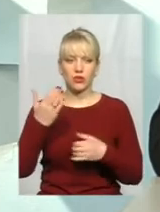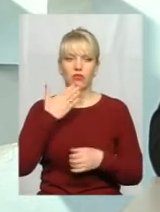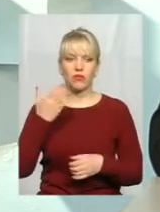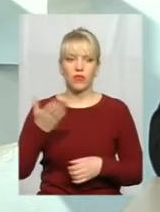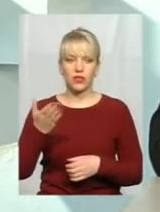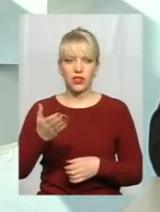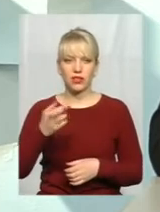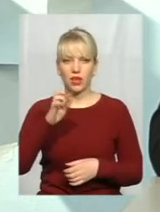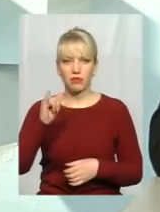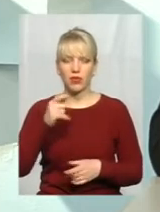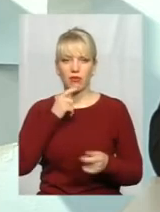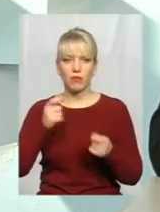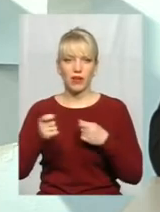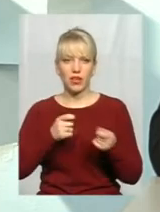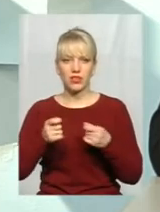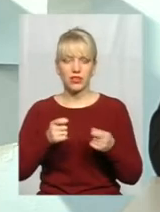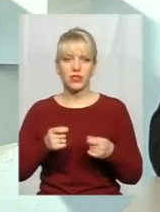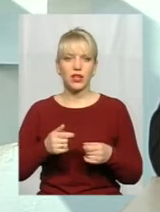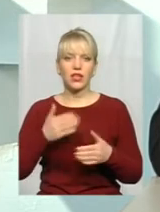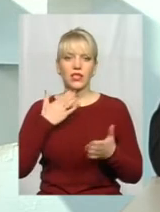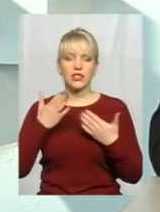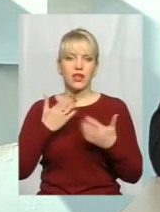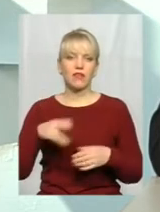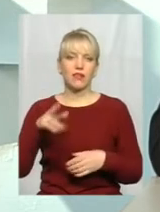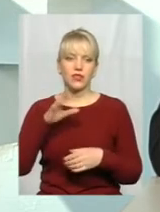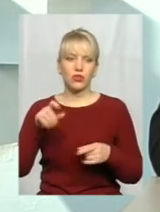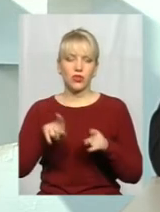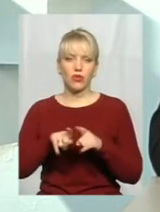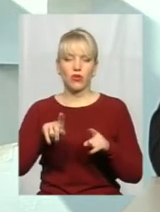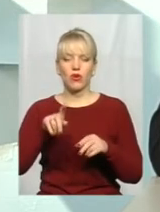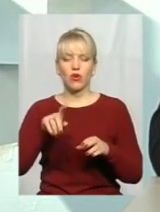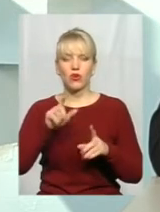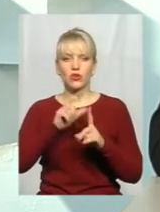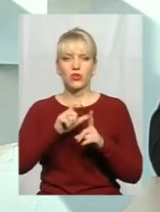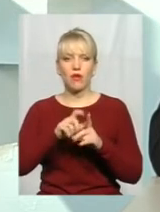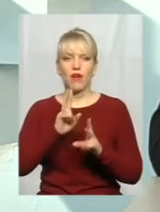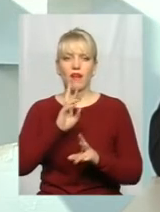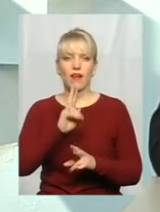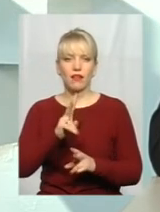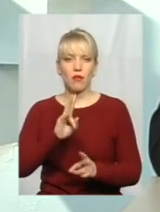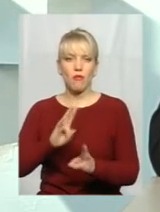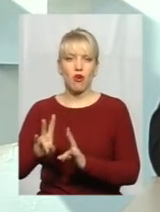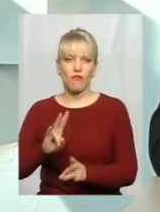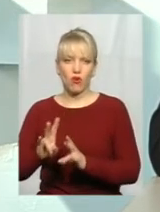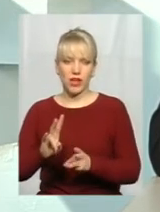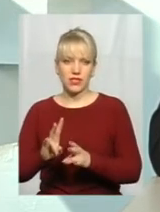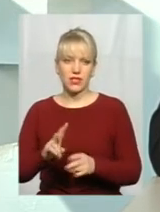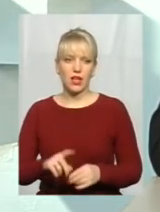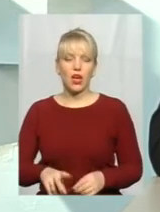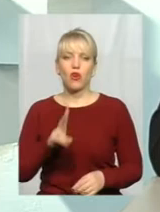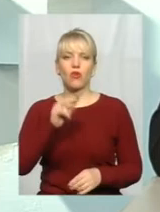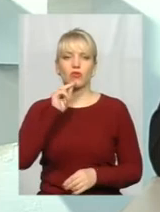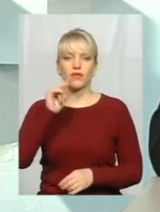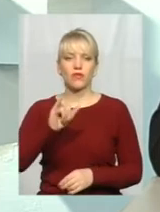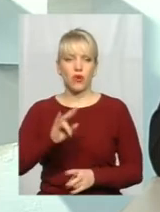я би обережніше ставився до такого слова, як провокація. Тобто, кого згодують